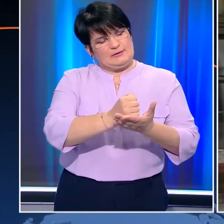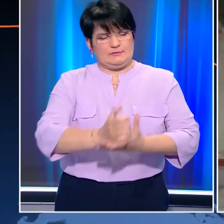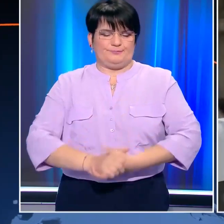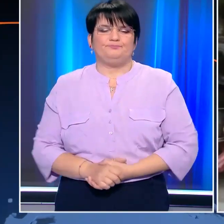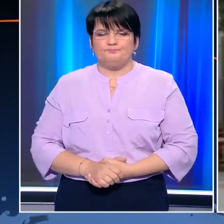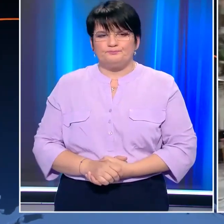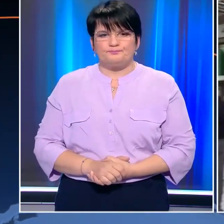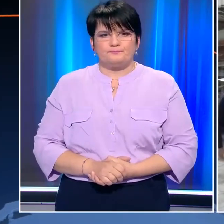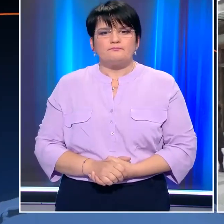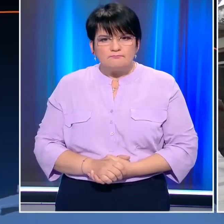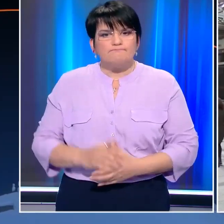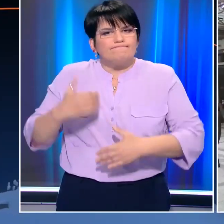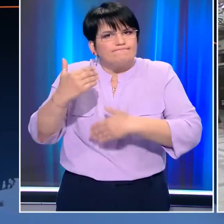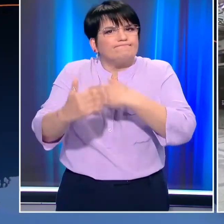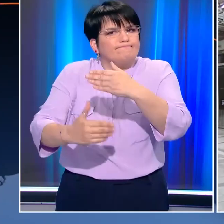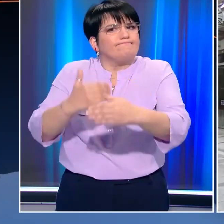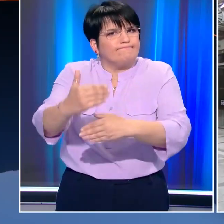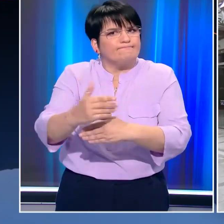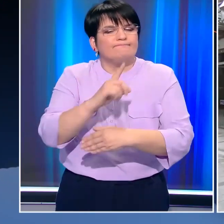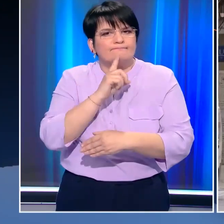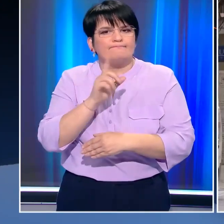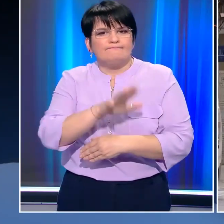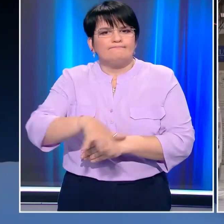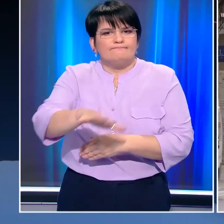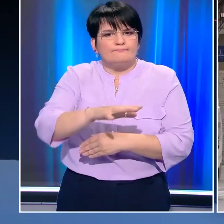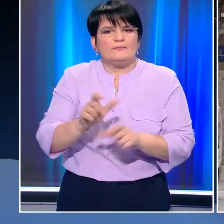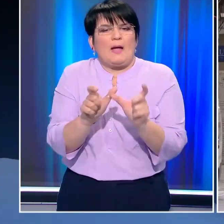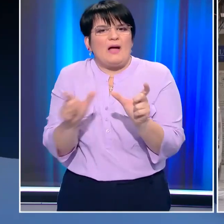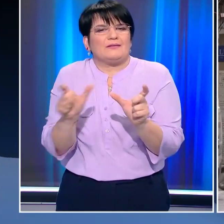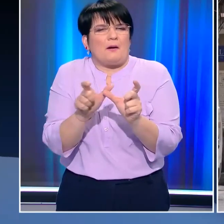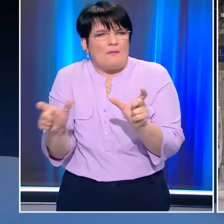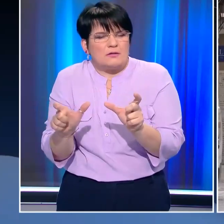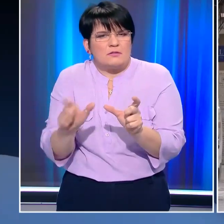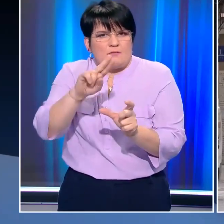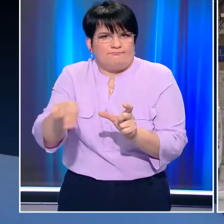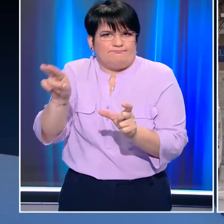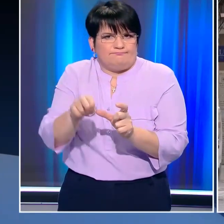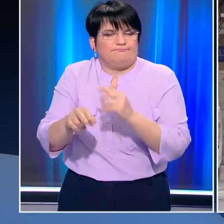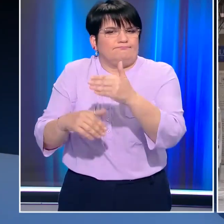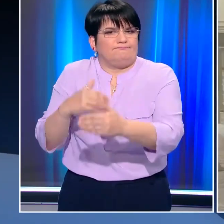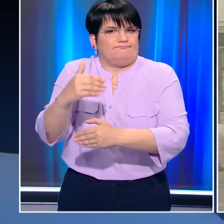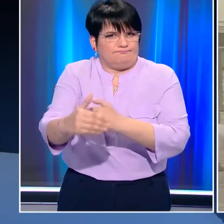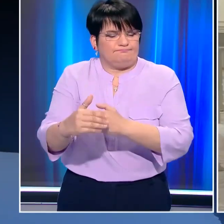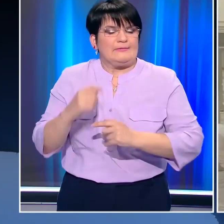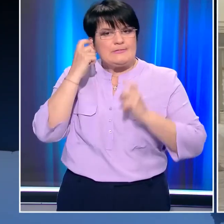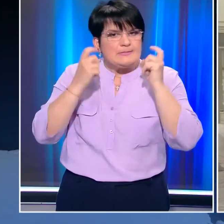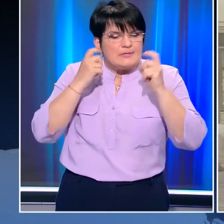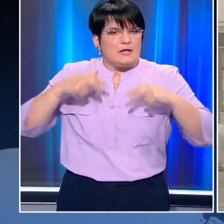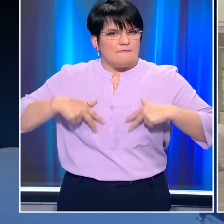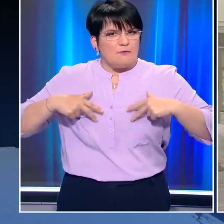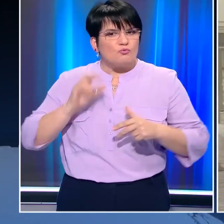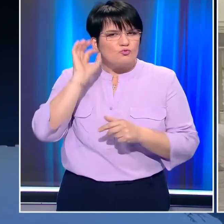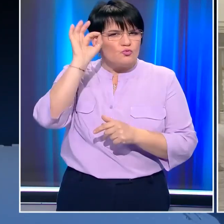Τις λεπτομέρειες και τον βηματισμό του οδικού χάρτη για την σταδιακή άρση των περιοριστικών μέτρων αναζητάει η κυβέρνηση. Στόχος